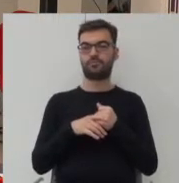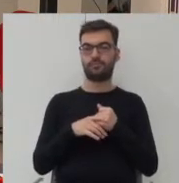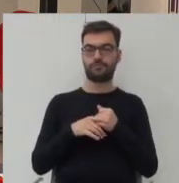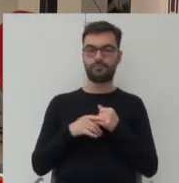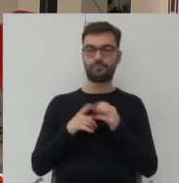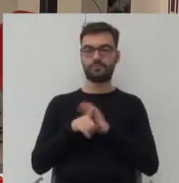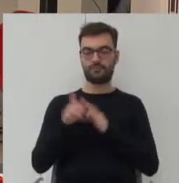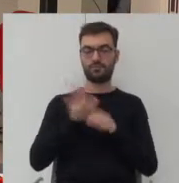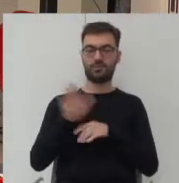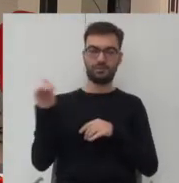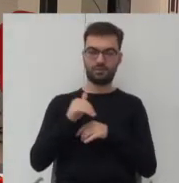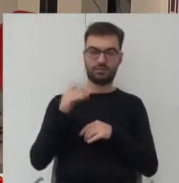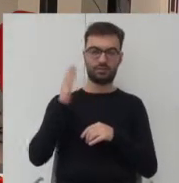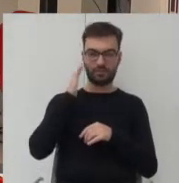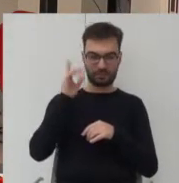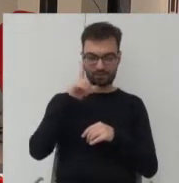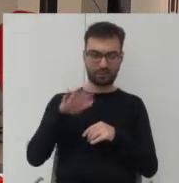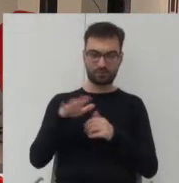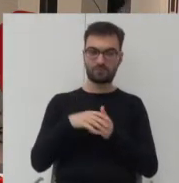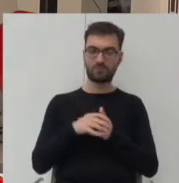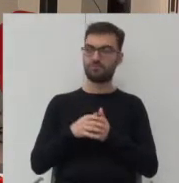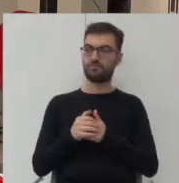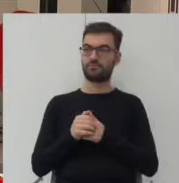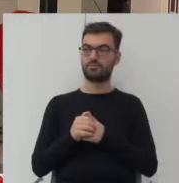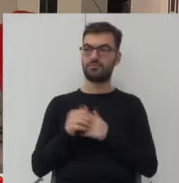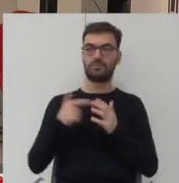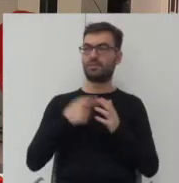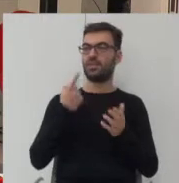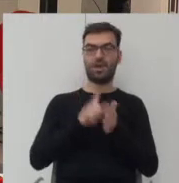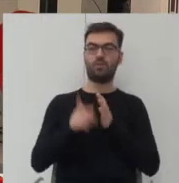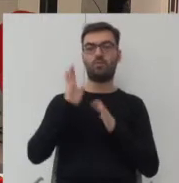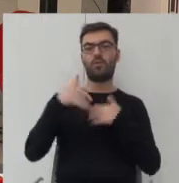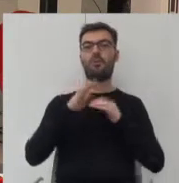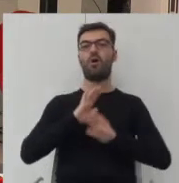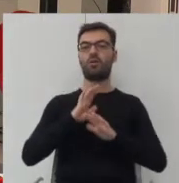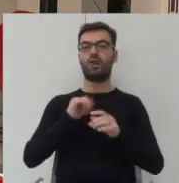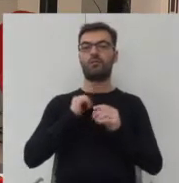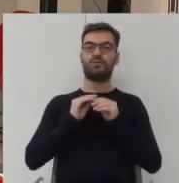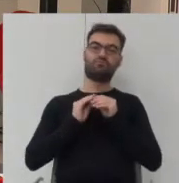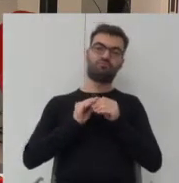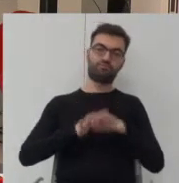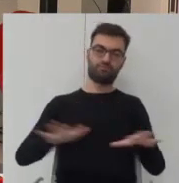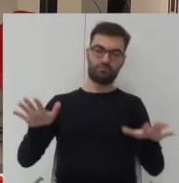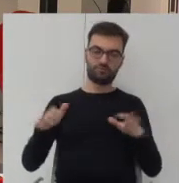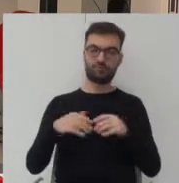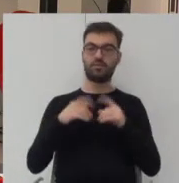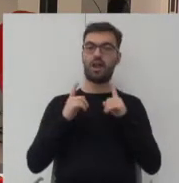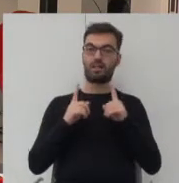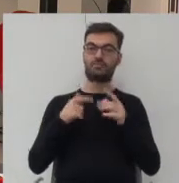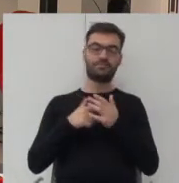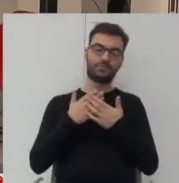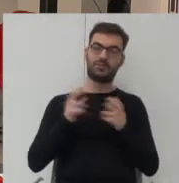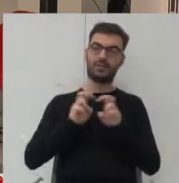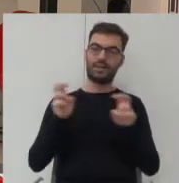piętnastotysięcznej społeczności nie uda się potem uchronić przed rozlaniem się budownictwa tak czy siak no ale to świadczy tylko o